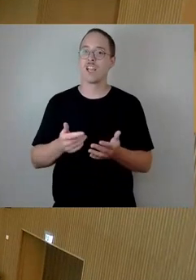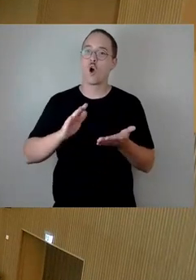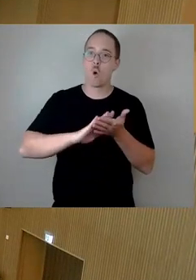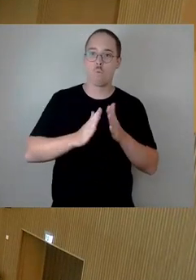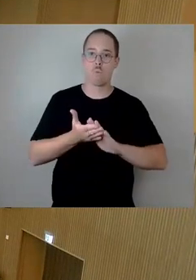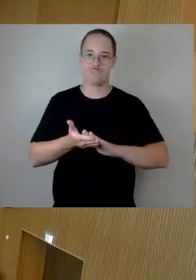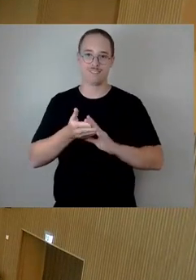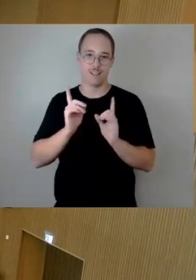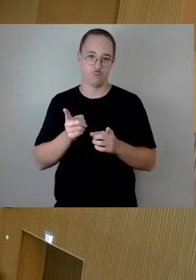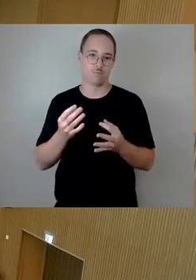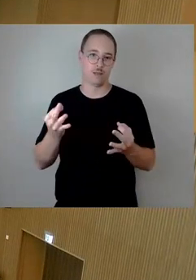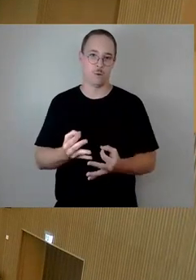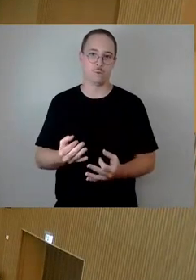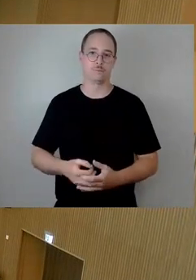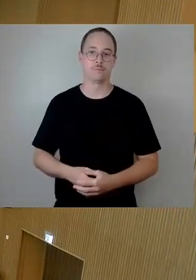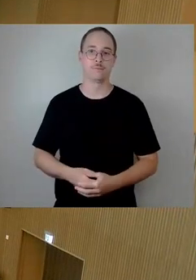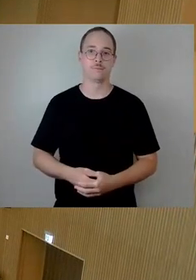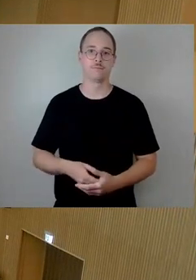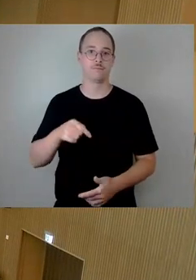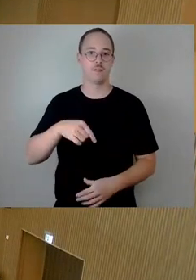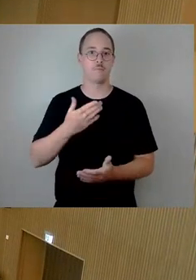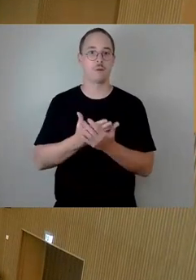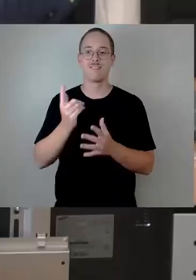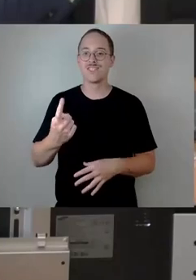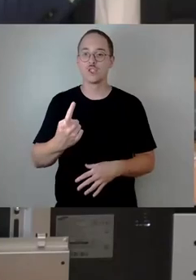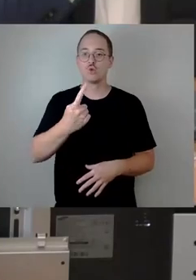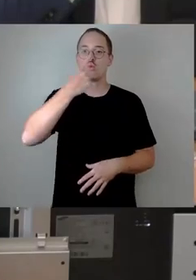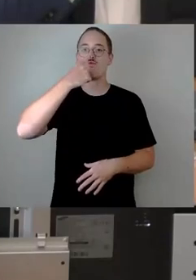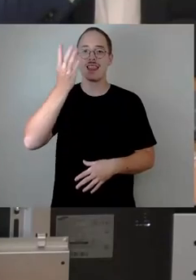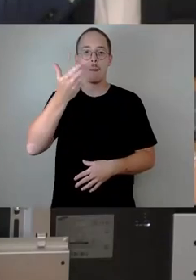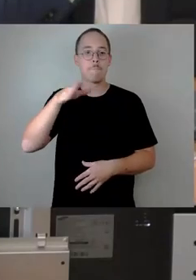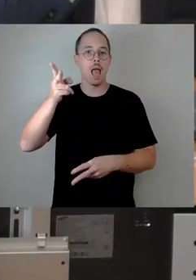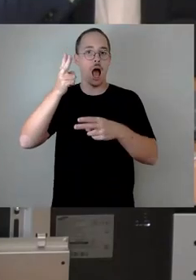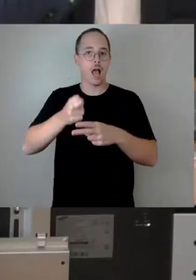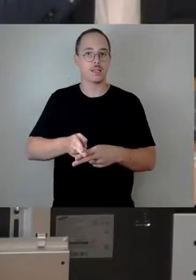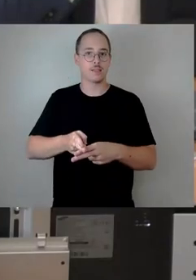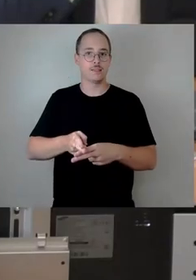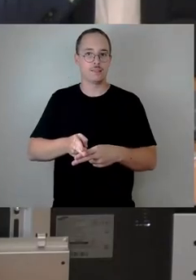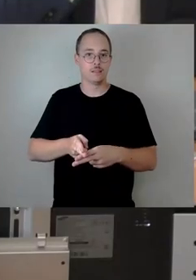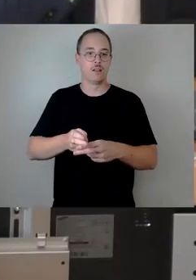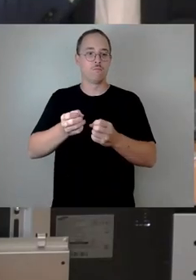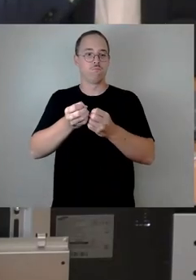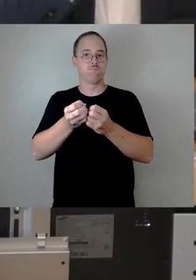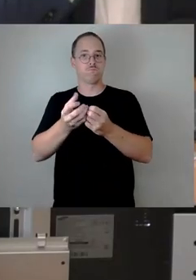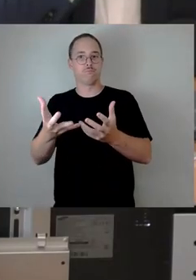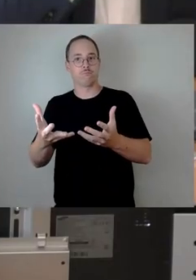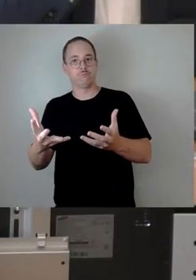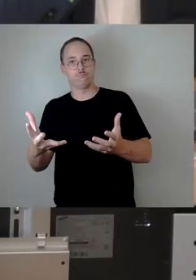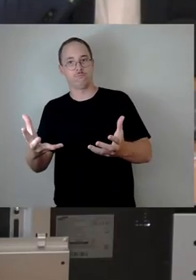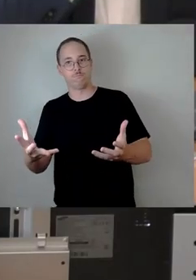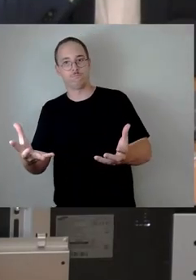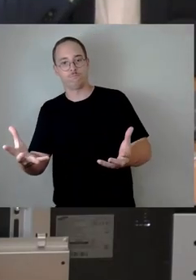in Zufallsmehrheiten zerfallen, wenn jeder auf den maximalen Forderungen seiner vermeintlichen